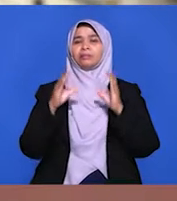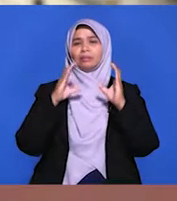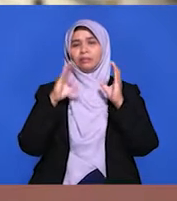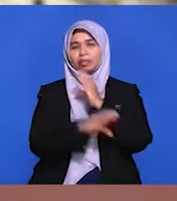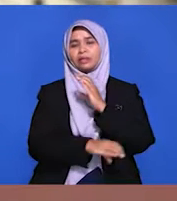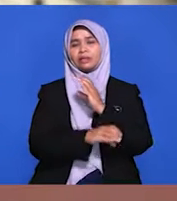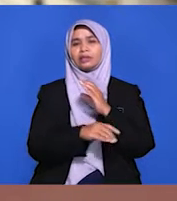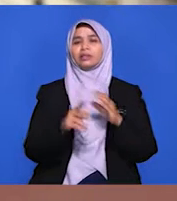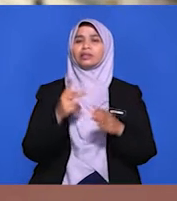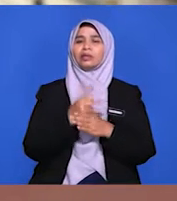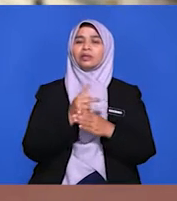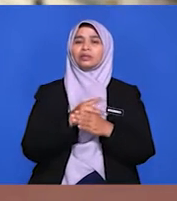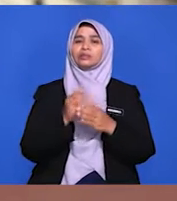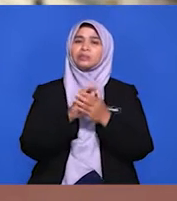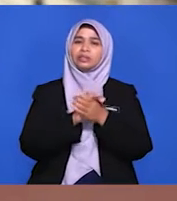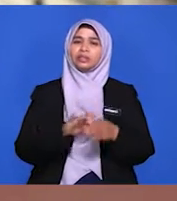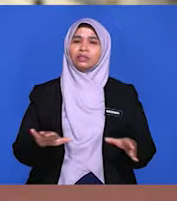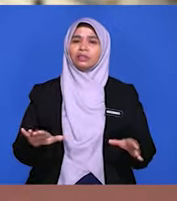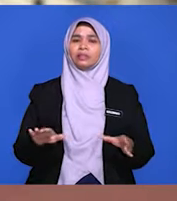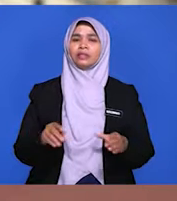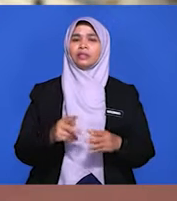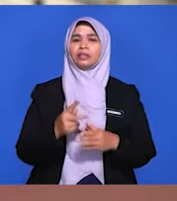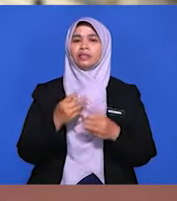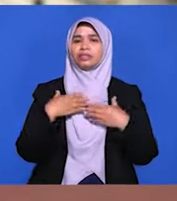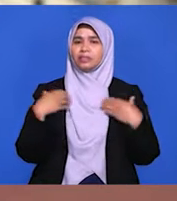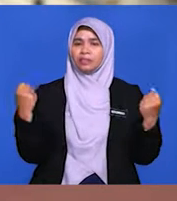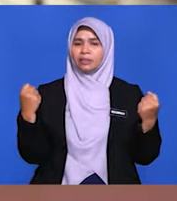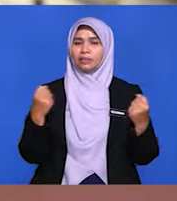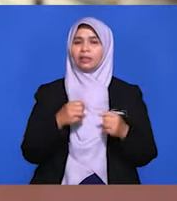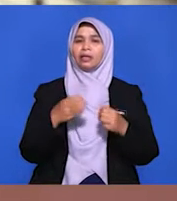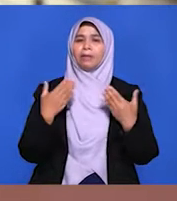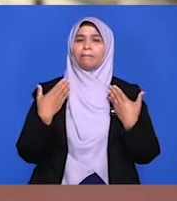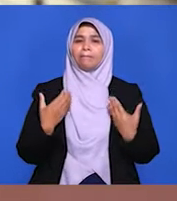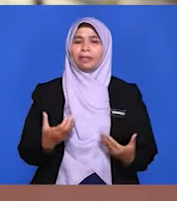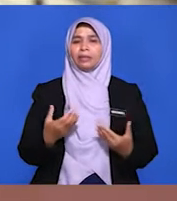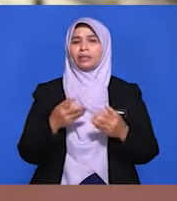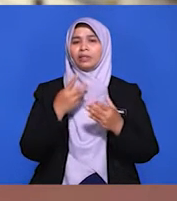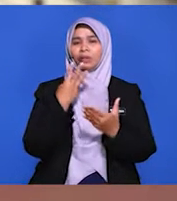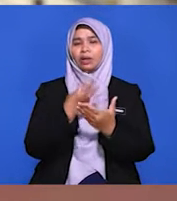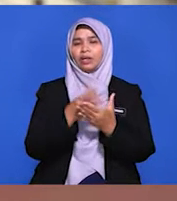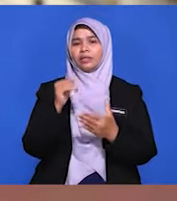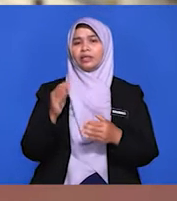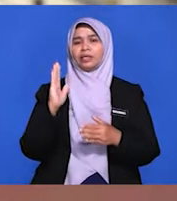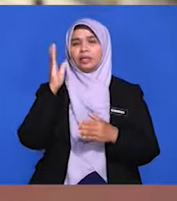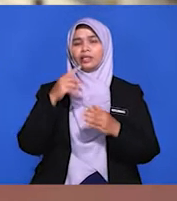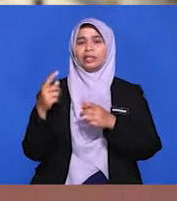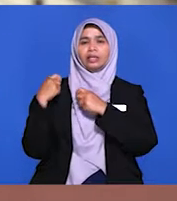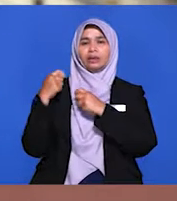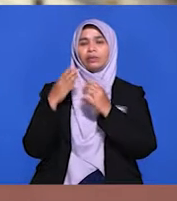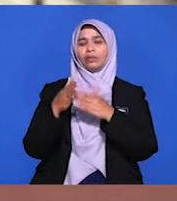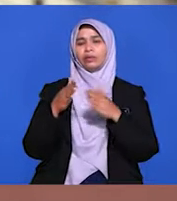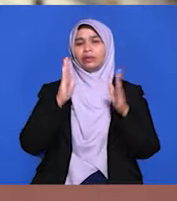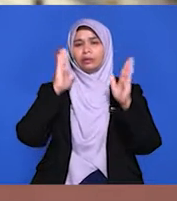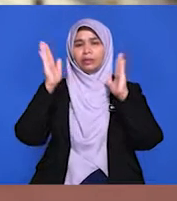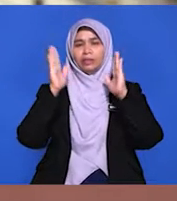ancaman kesihatan, ancaman keselamatan negara dan beban kewangan yang perlu ditanggung oleh negara kita.